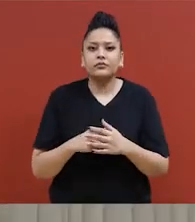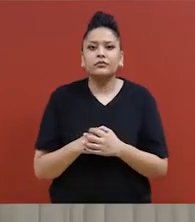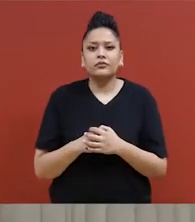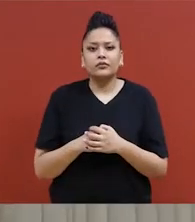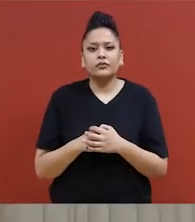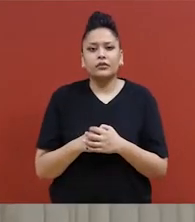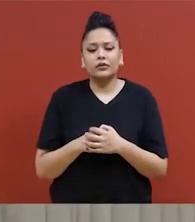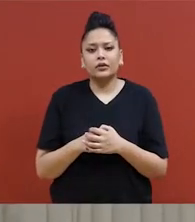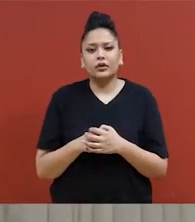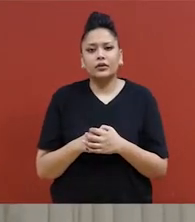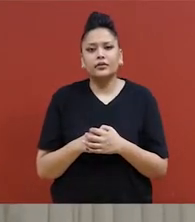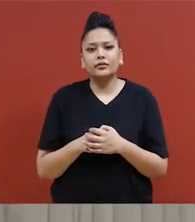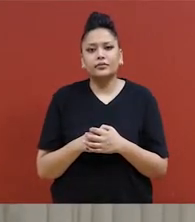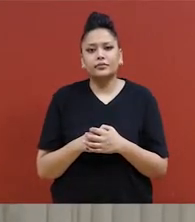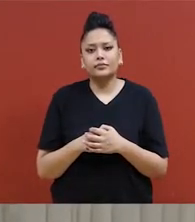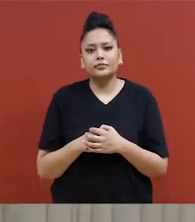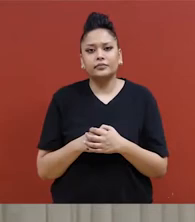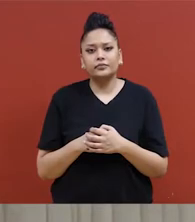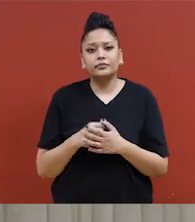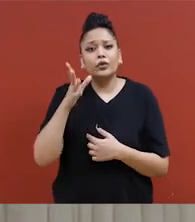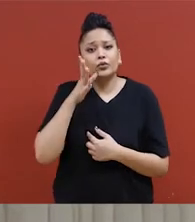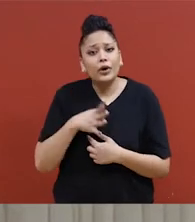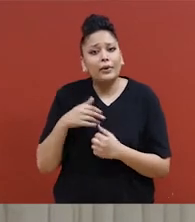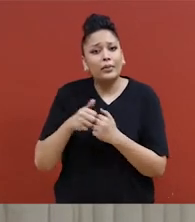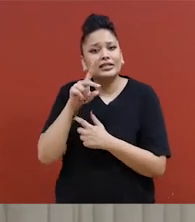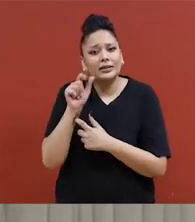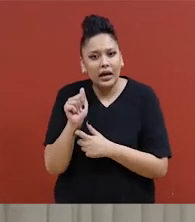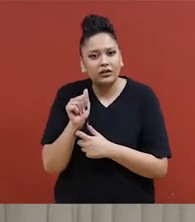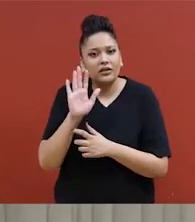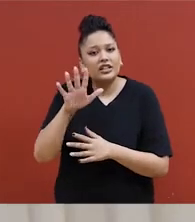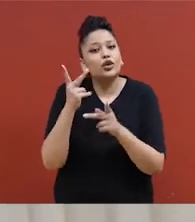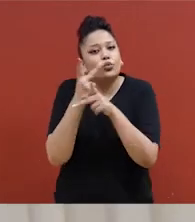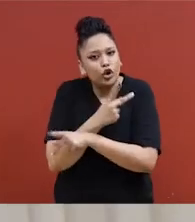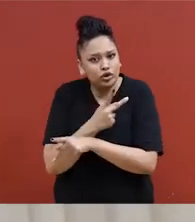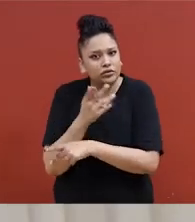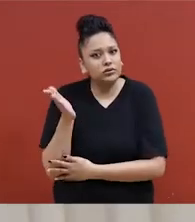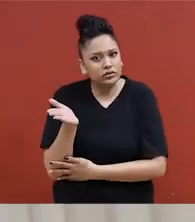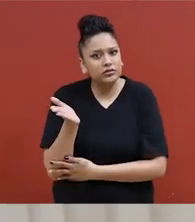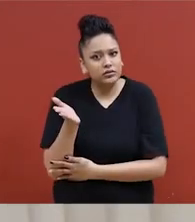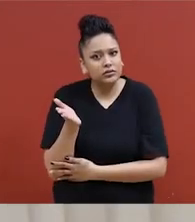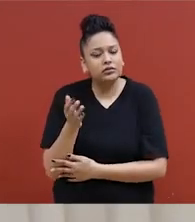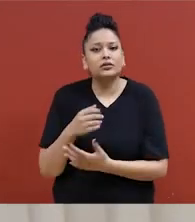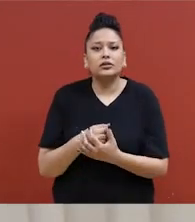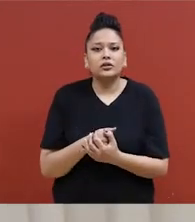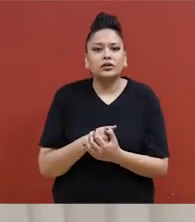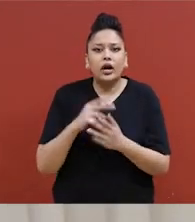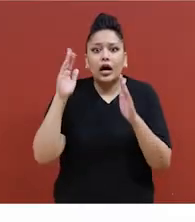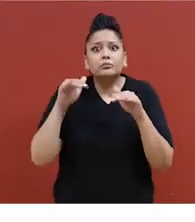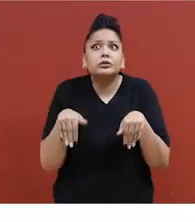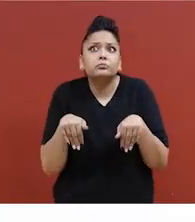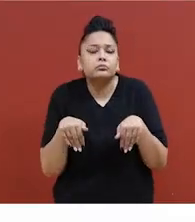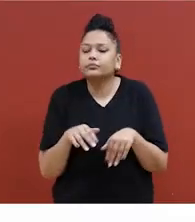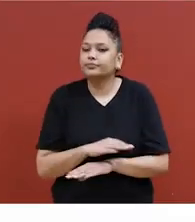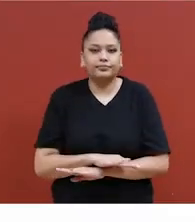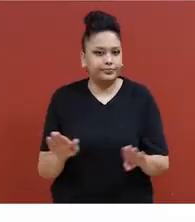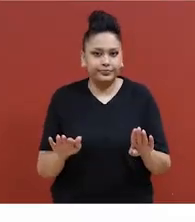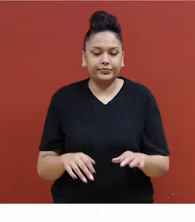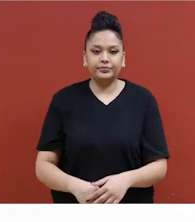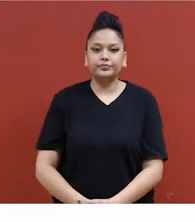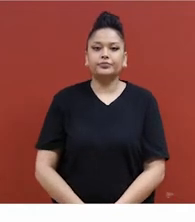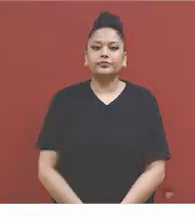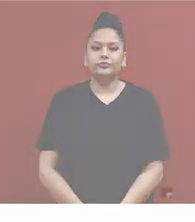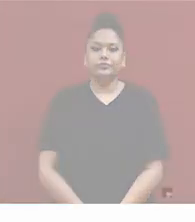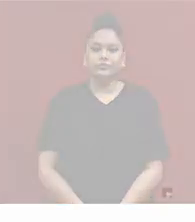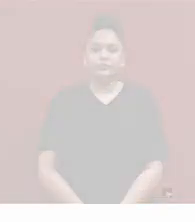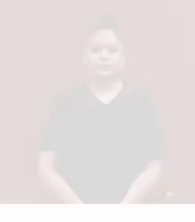Je souligne encore une fois que c'est 100 fois pire pour les femmes qui vivent avec un handicap. Une barre de recherche s'anime sur un fond